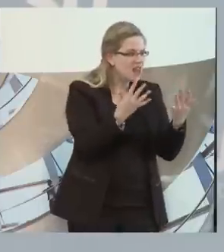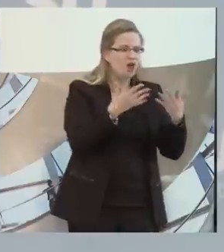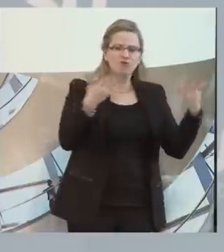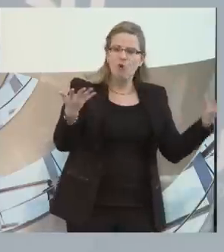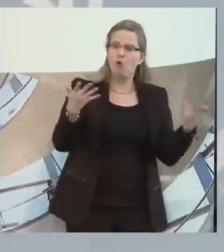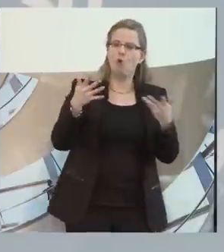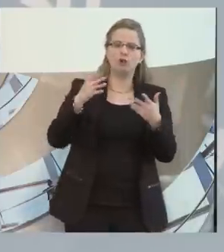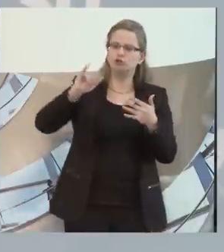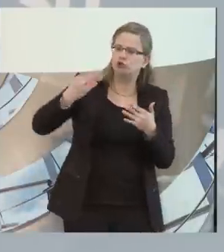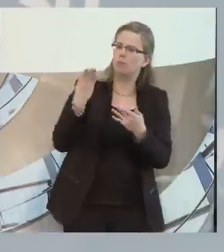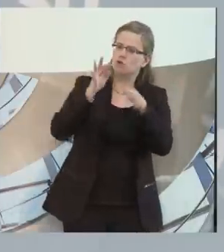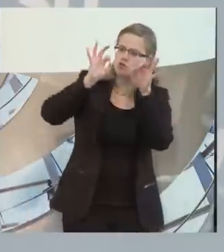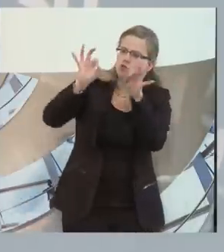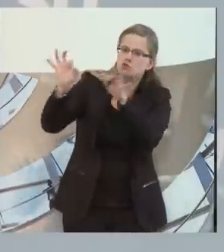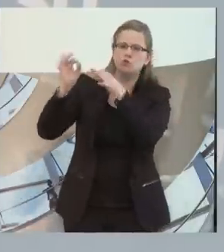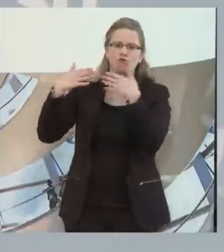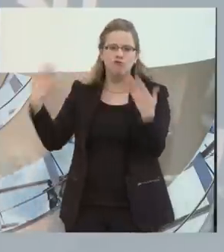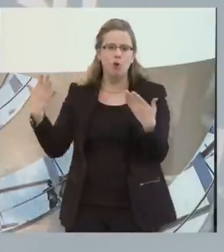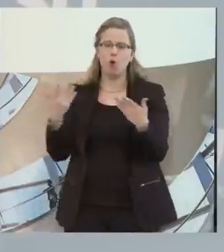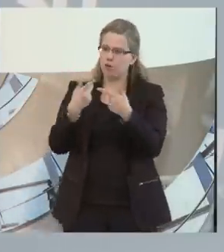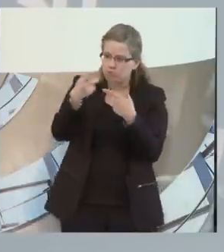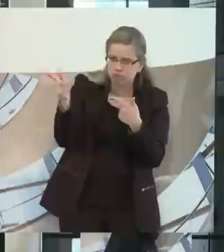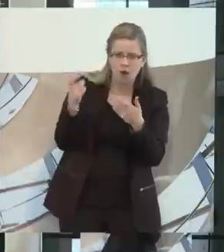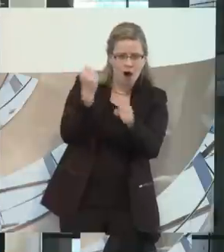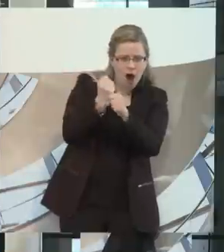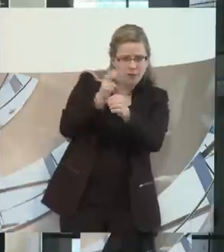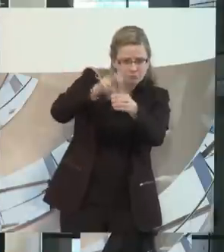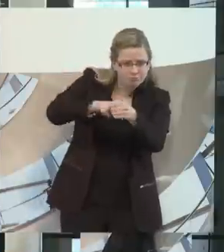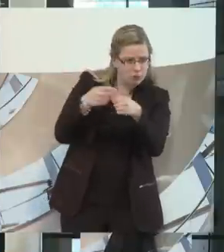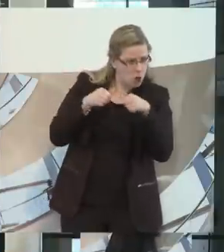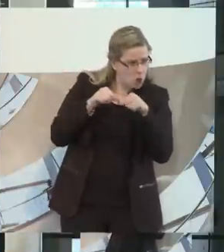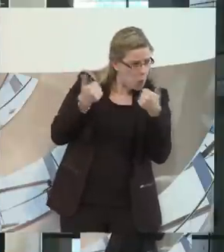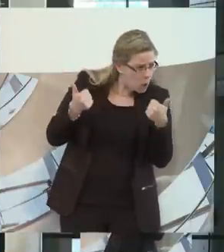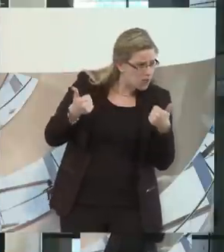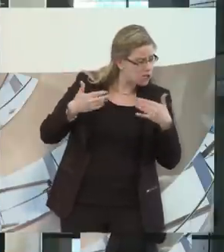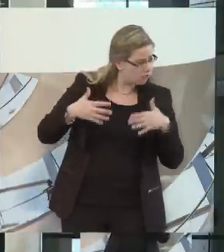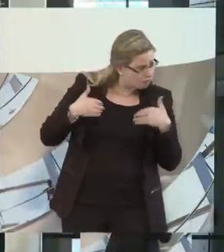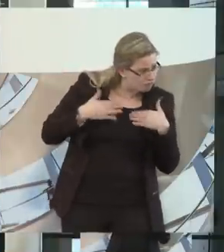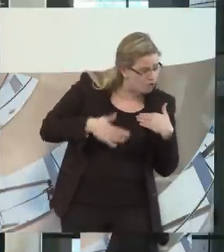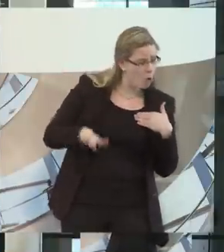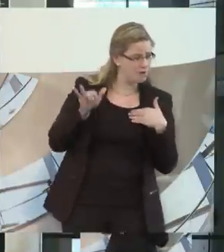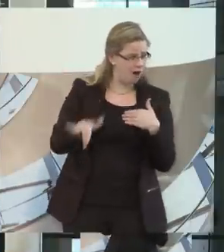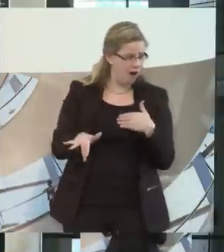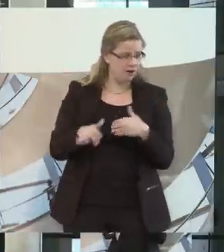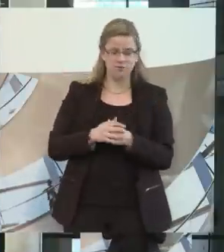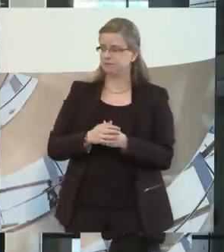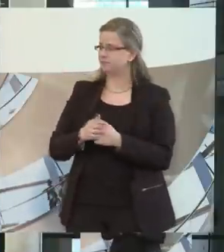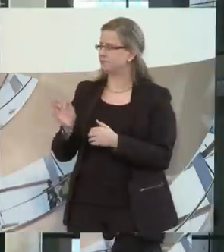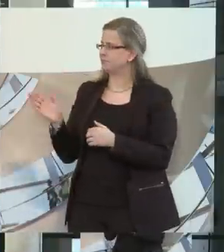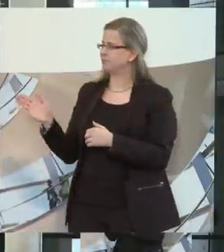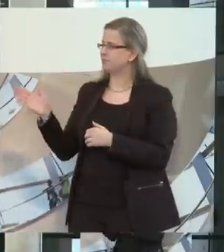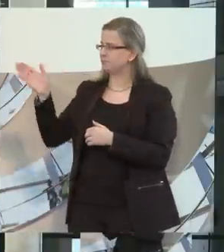muss sich auch jetzt mal ein bisschen an die eigene Nase fassen. Danke, Herr Laumann. Budget für Arbeit war als ein